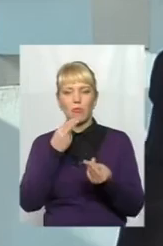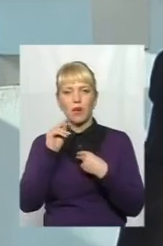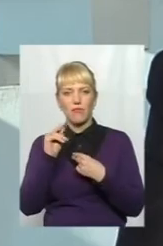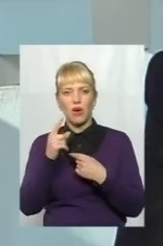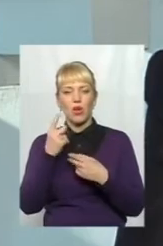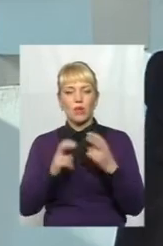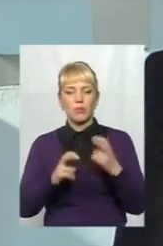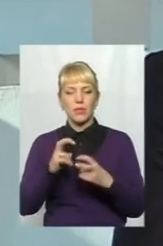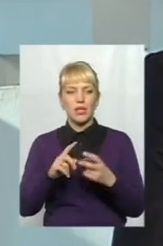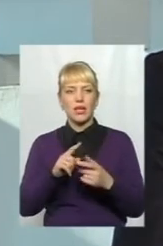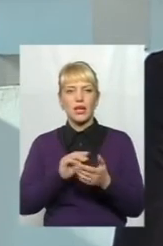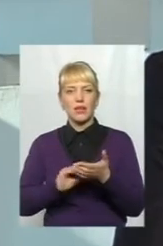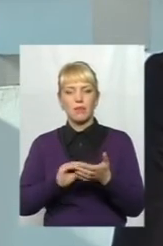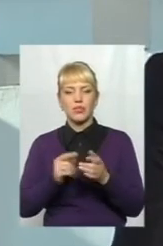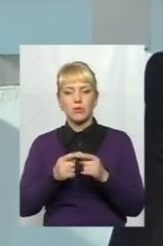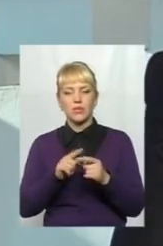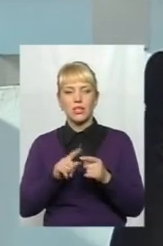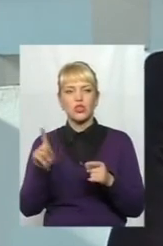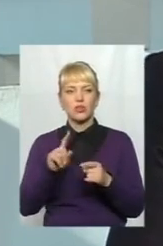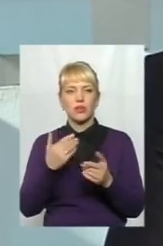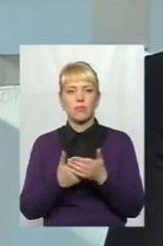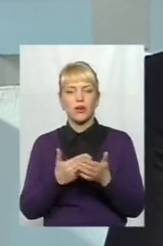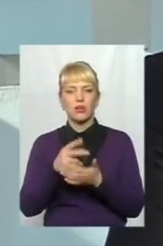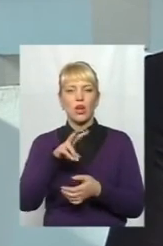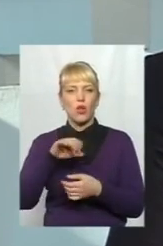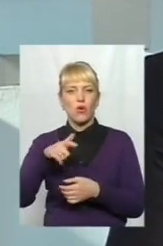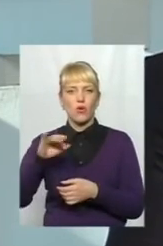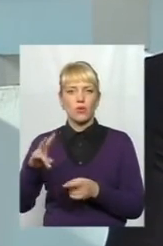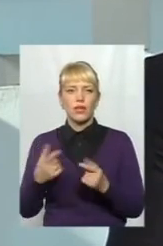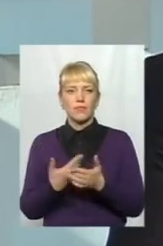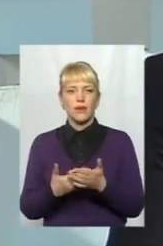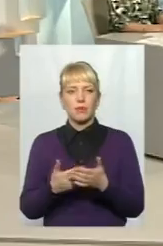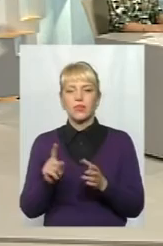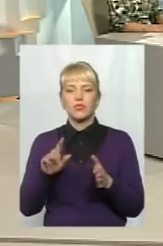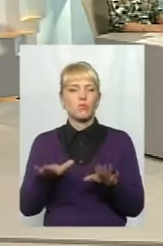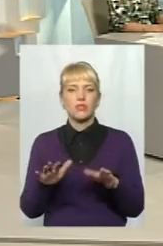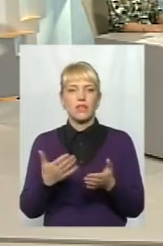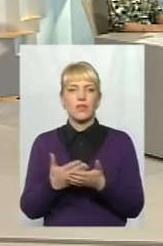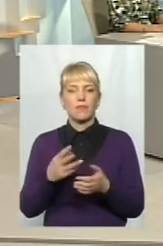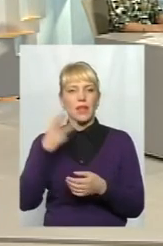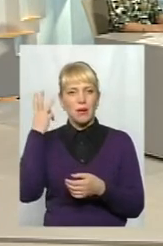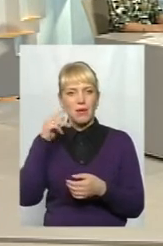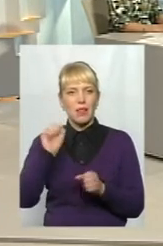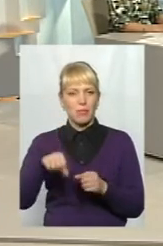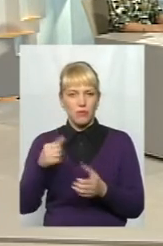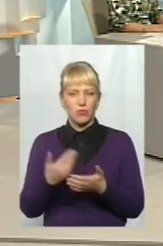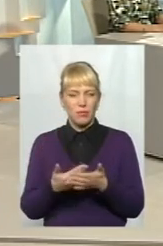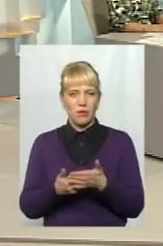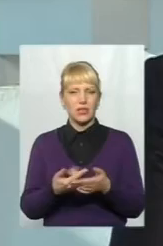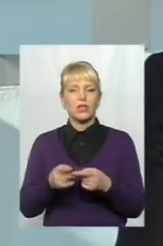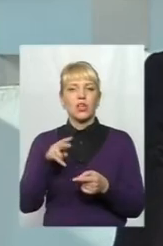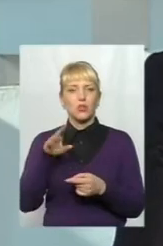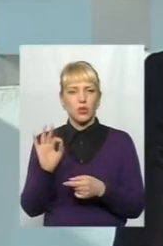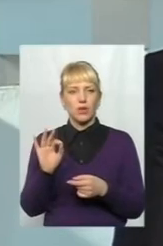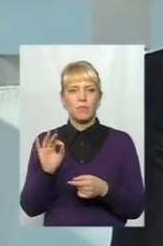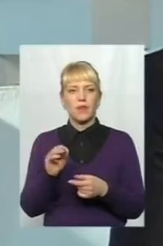і не пишемо на цій промо-акції, що це лого, наприклад, я не знаю, що наше місцеве там, хмельпево-образно, тобто, а